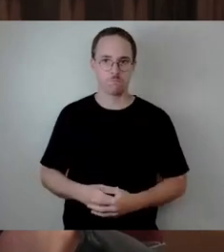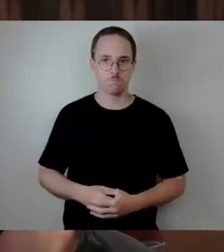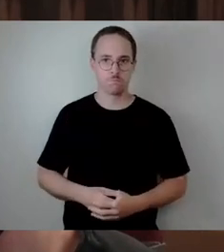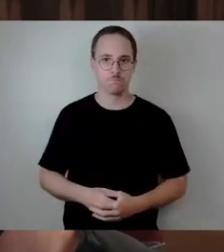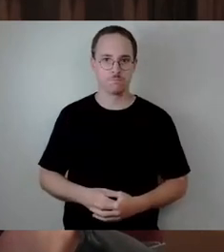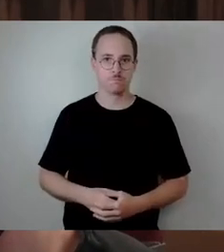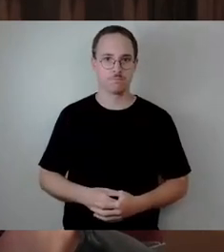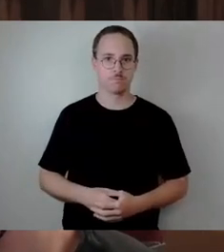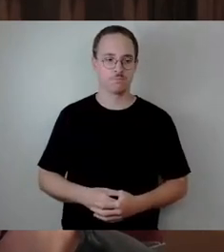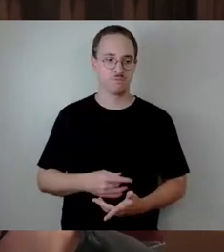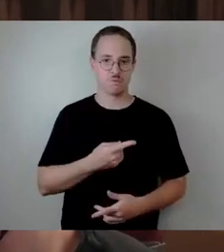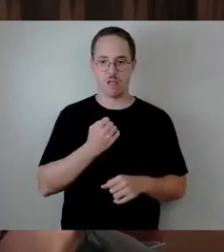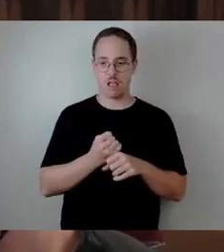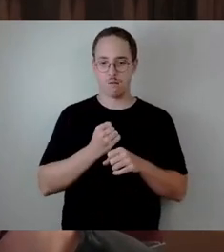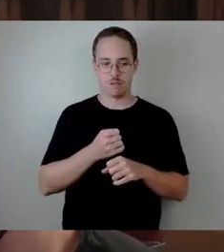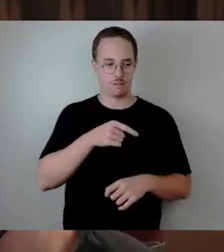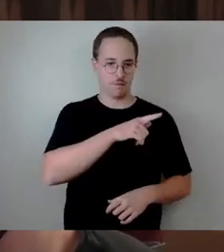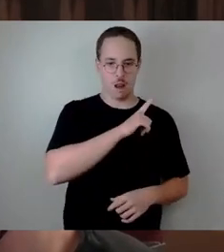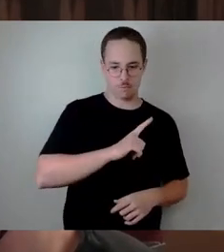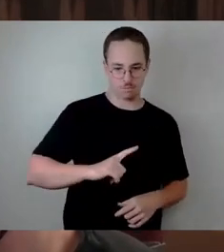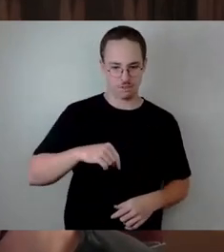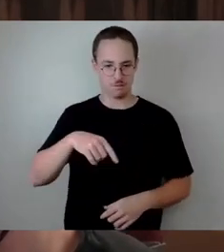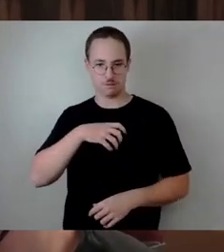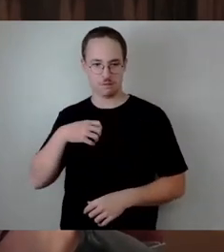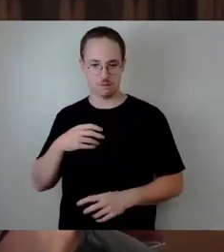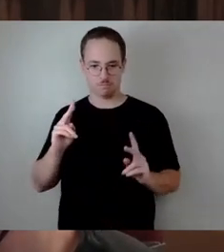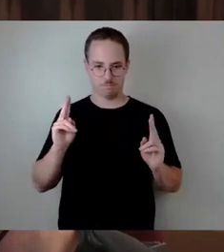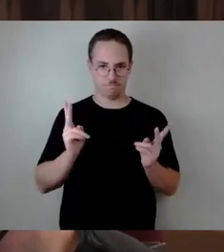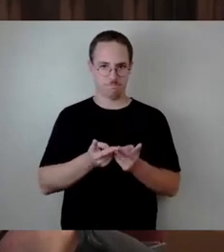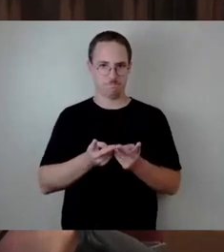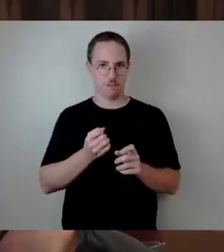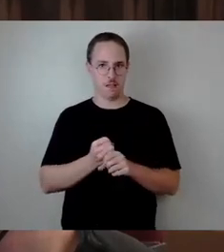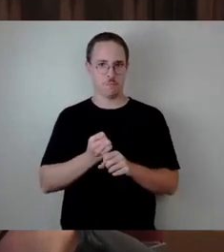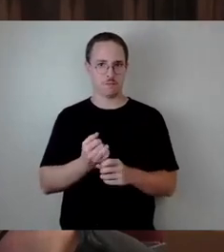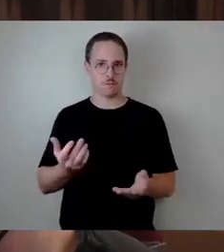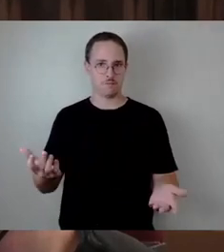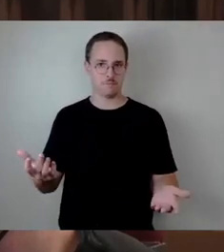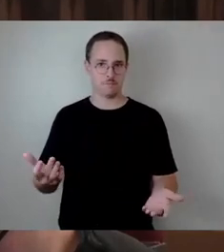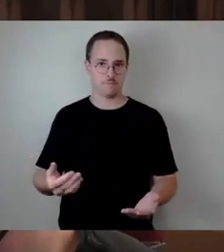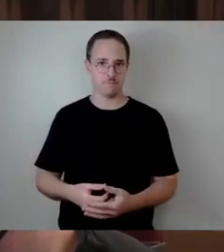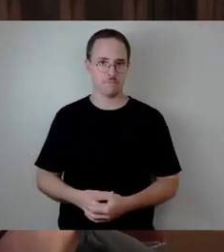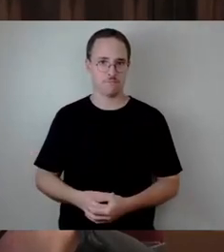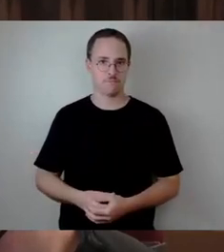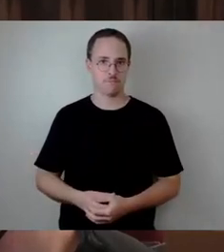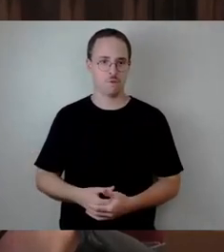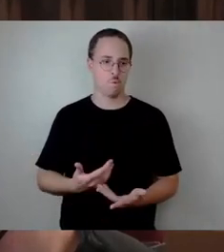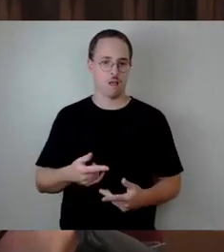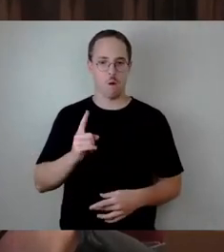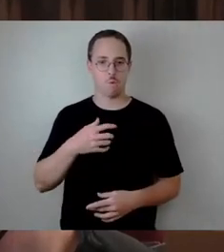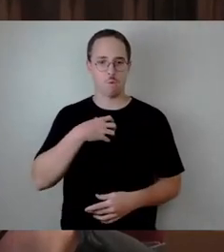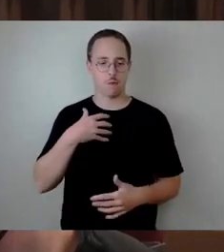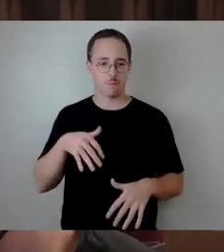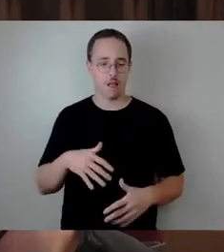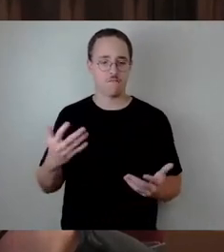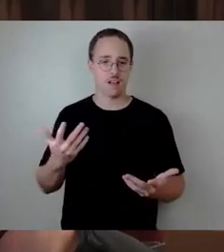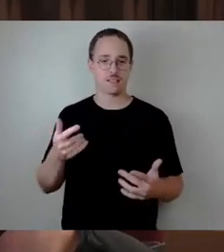Tätigkeiten. Wie bewerten Sie das mit Blick auf die Frage, wir haben ja ohnehin das Problem genug, Personal zu finden, wenn um uns drum herum,